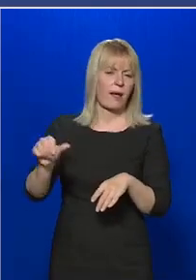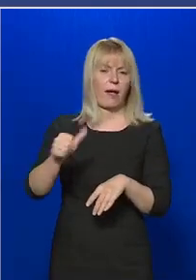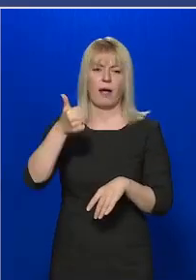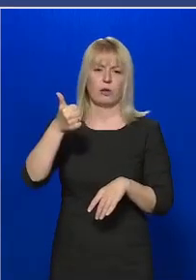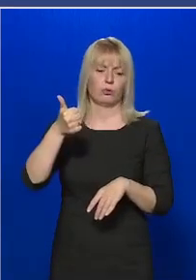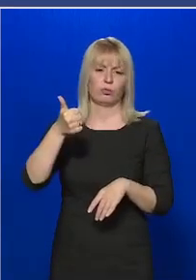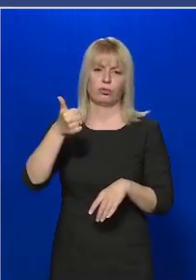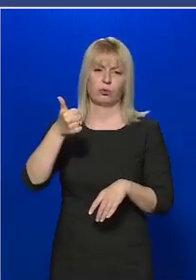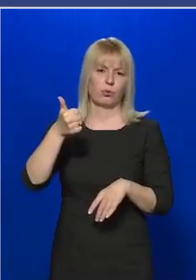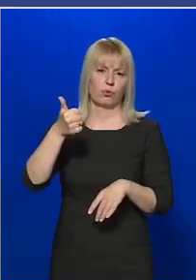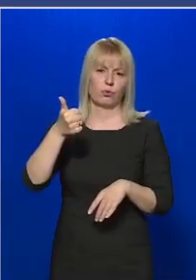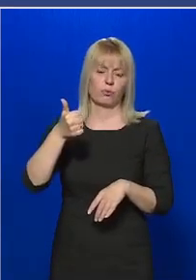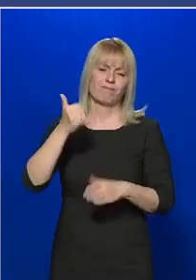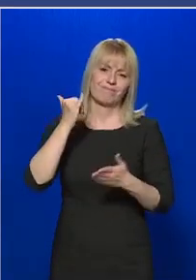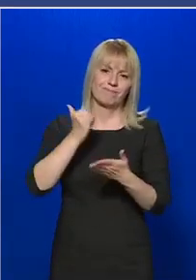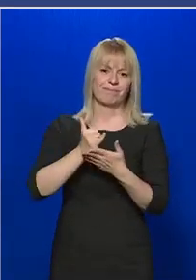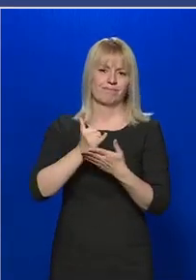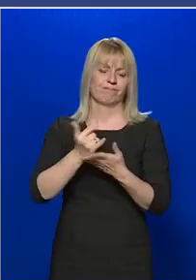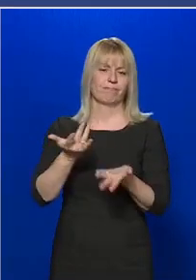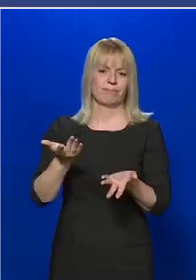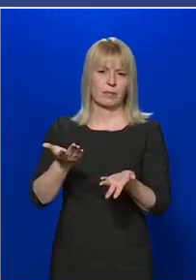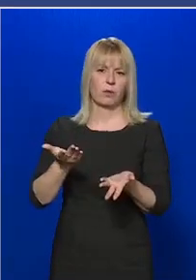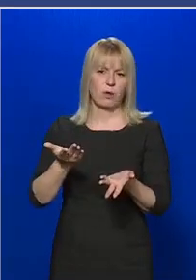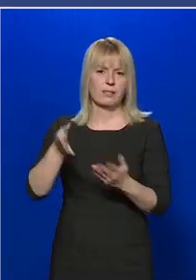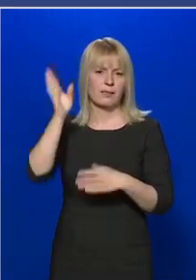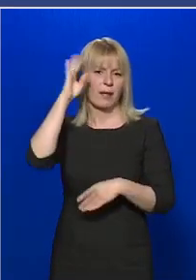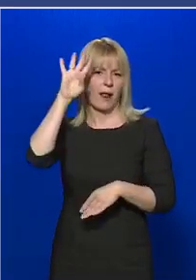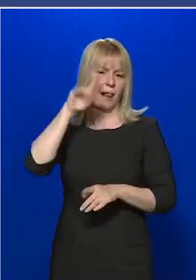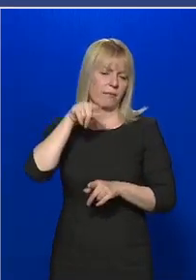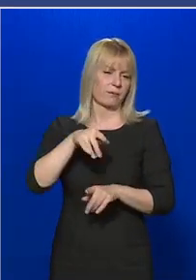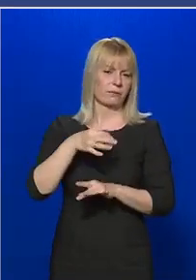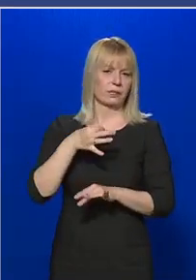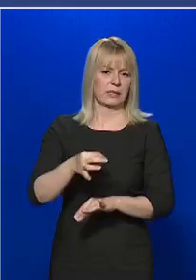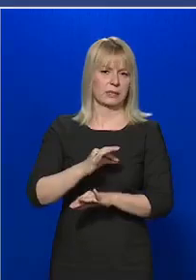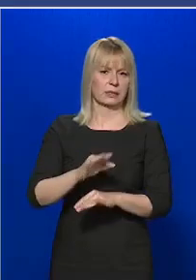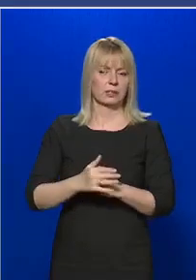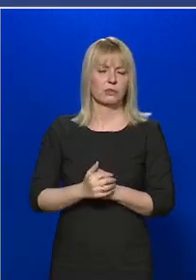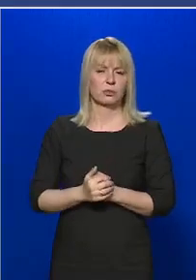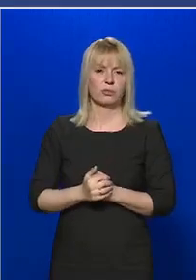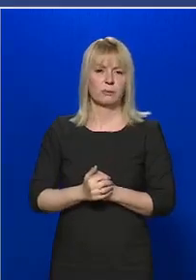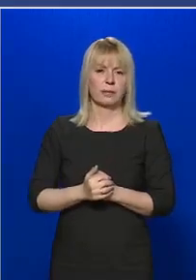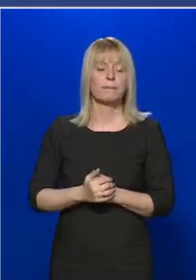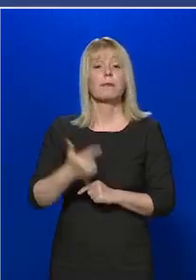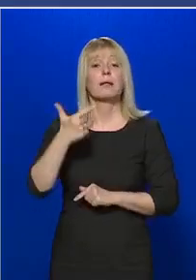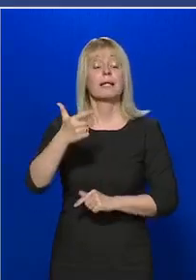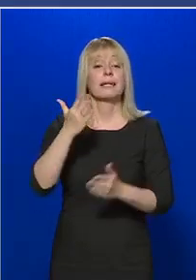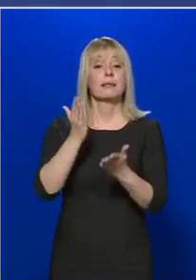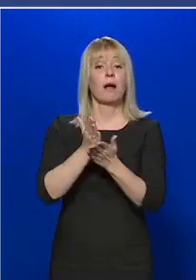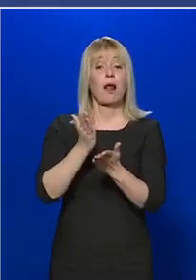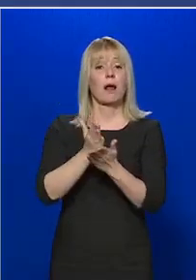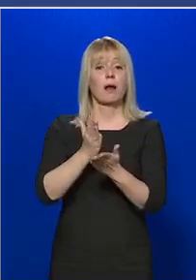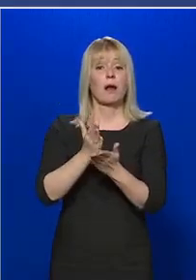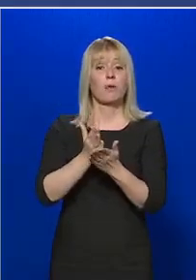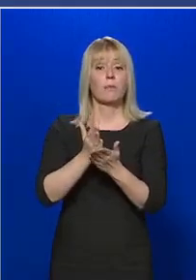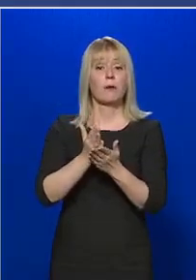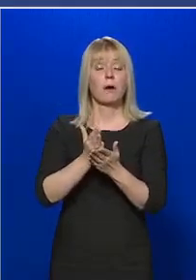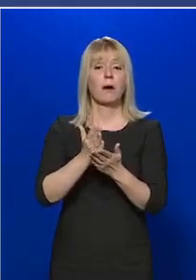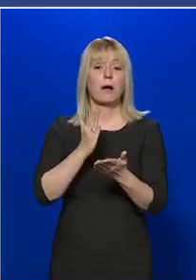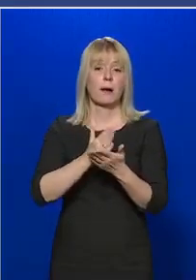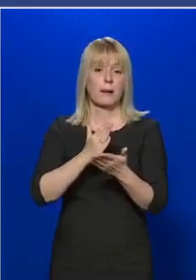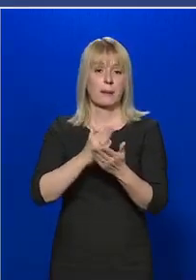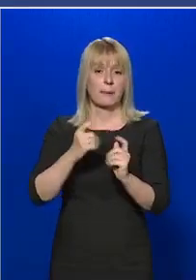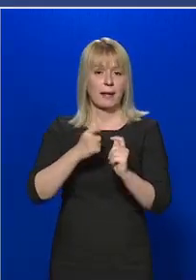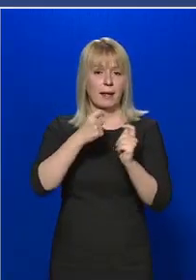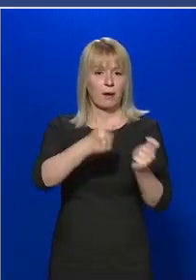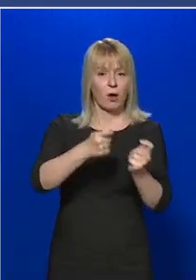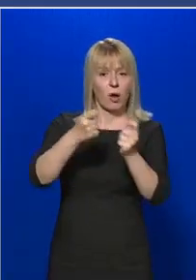igazító elv ebben a kérdésben. A két alkalommal juttattunk egyéni